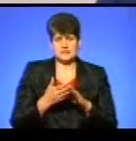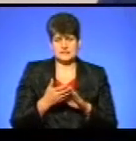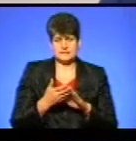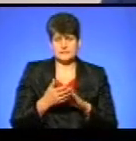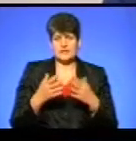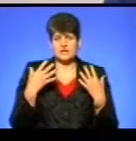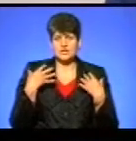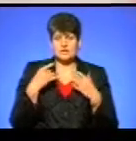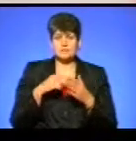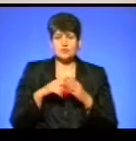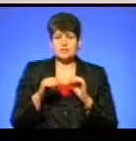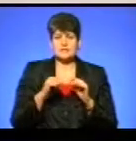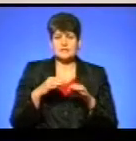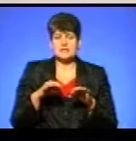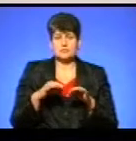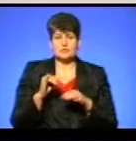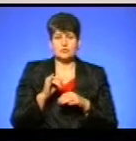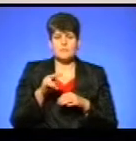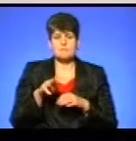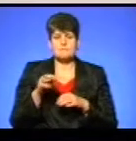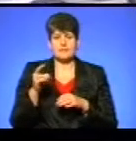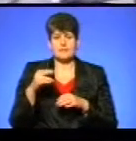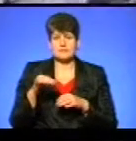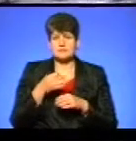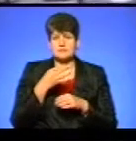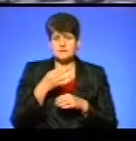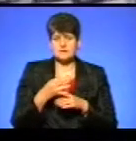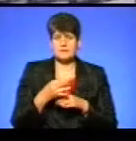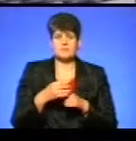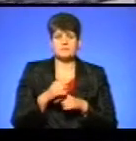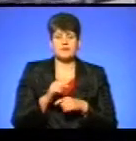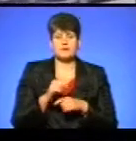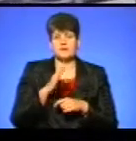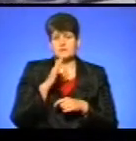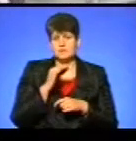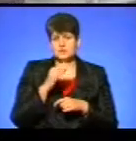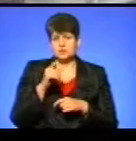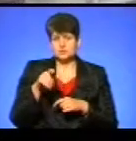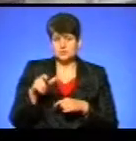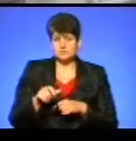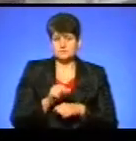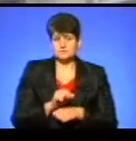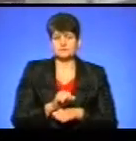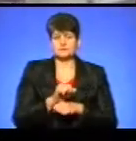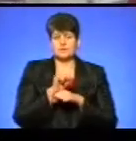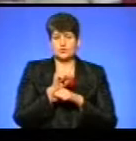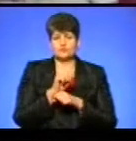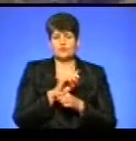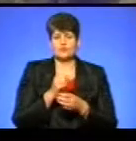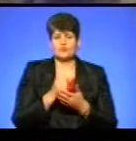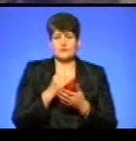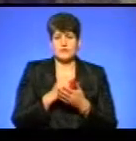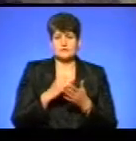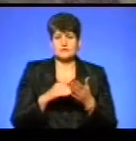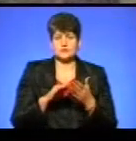Начальник міського управління транспорту Ігор Мадинський повідомив, перевізники страйкують, тому що ухвалу про підвищення тарифів на проїзд до 9 гривень